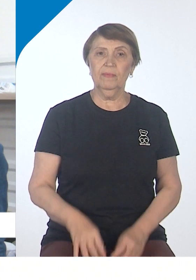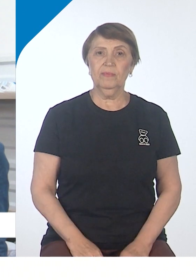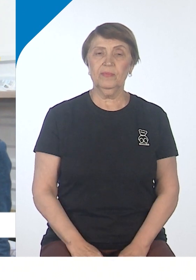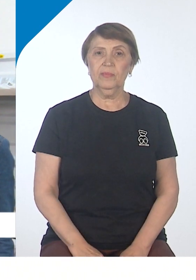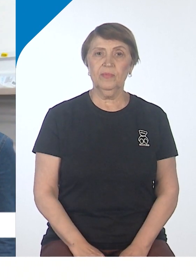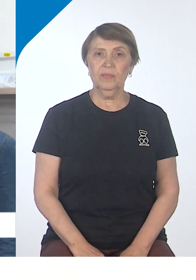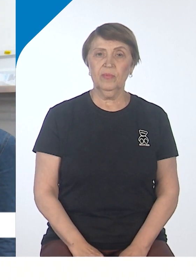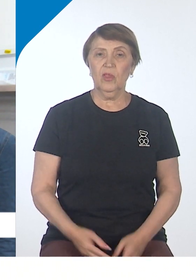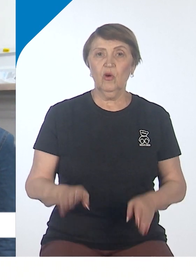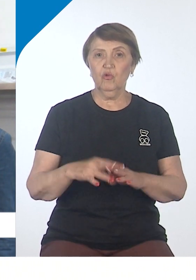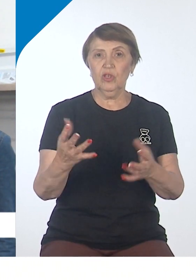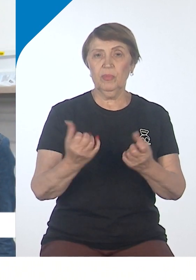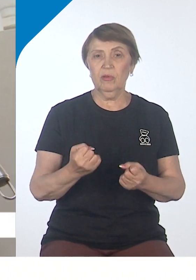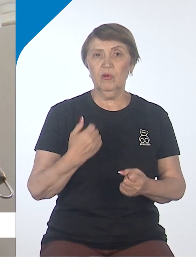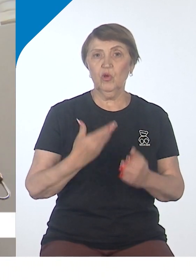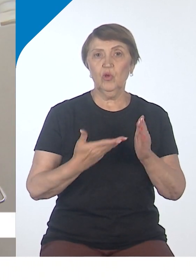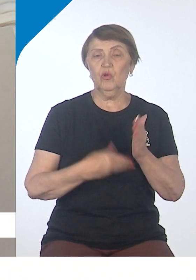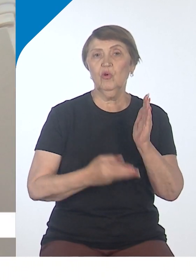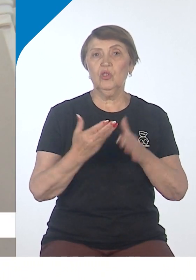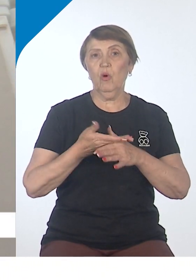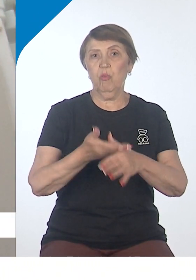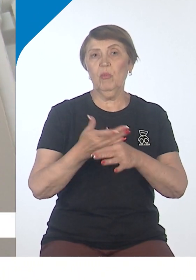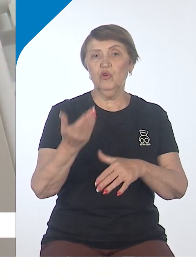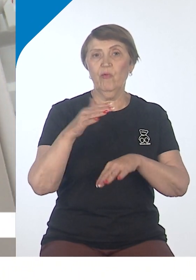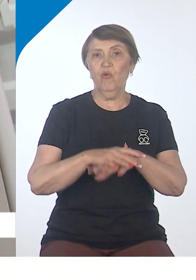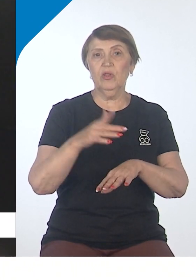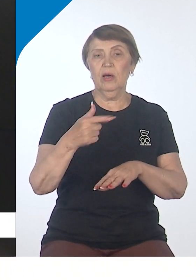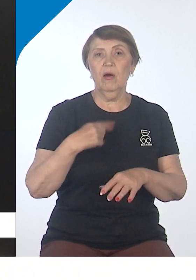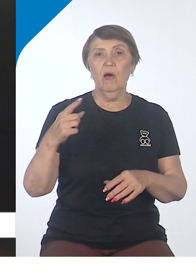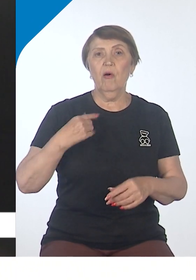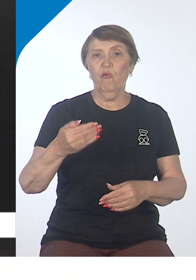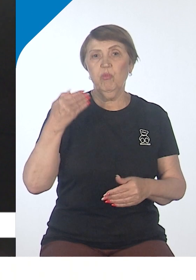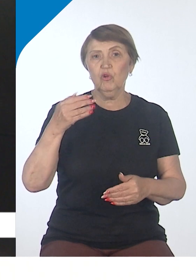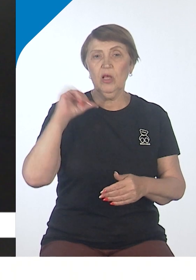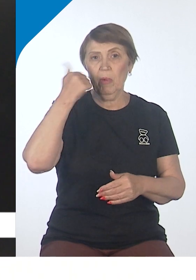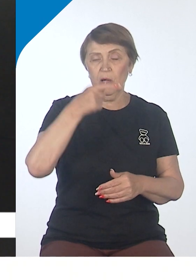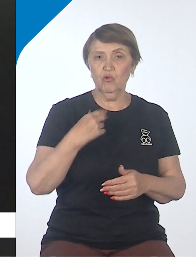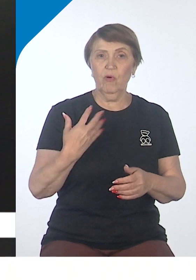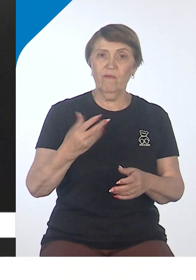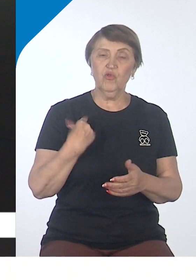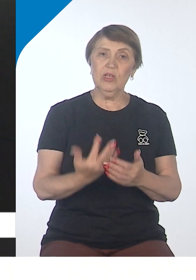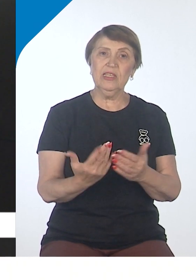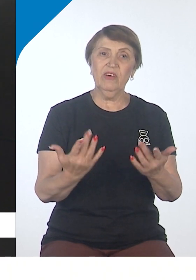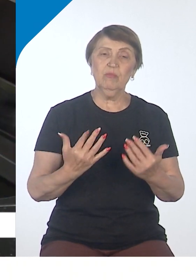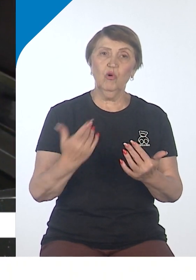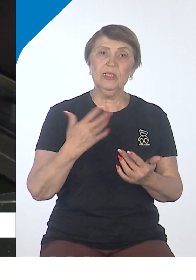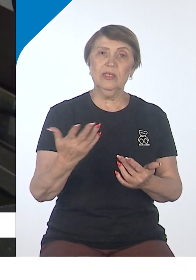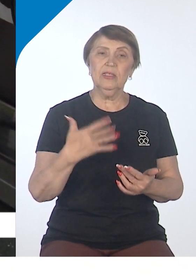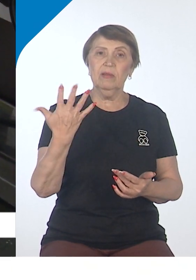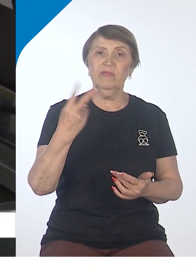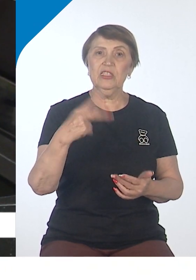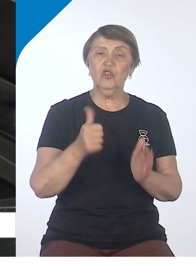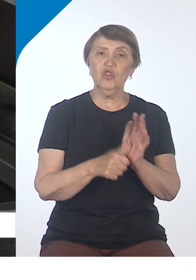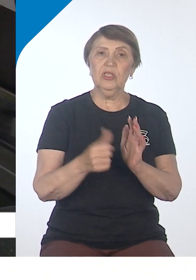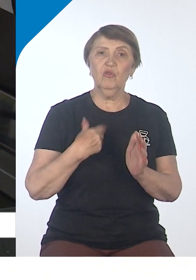приобрели с помощью фонда. В прошлом году поддержкой Краевого фонда воспользовалось 26 предприятий общественного питания,